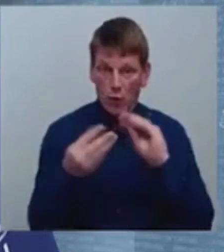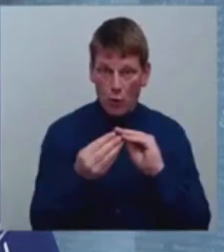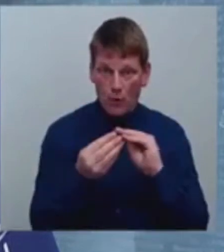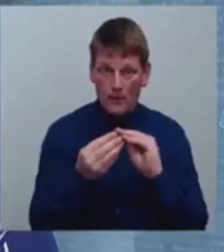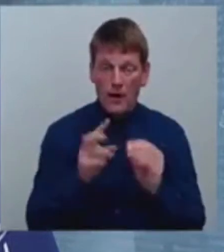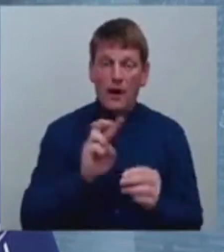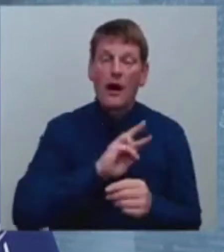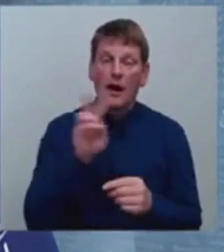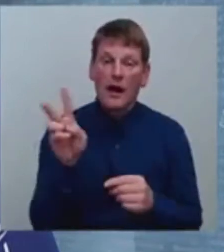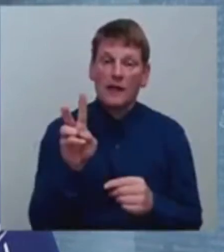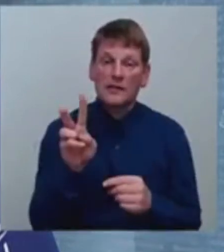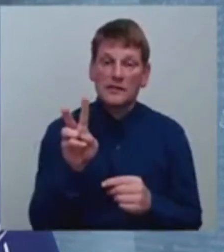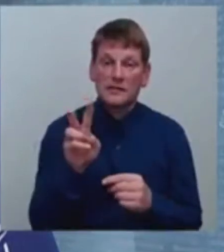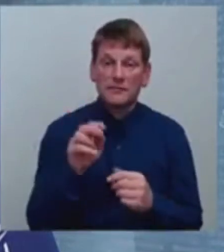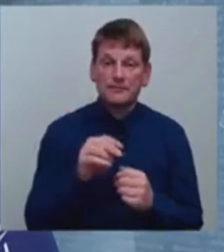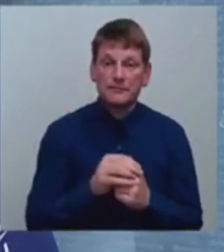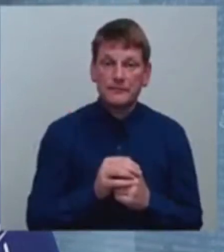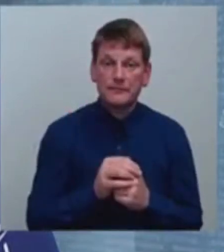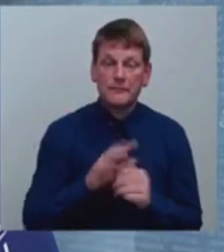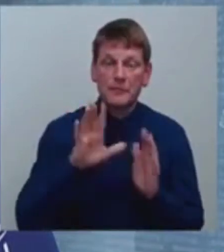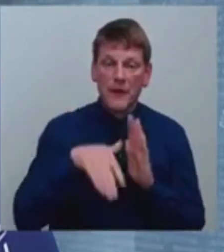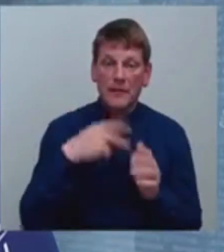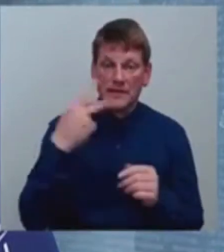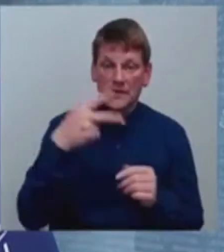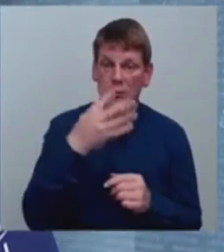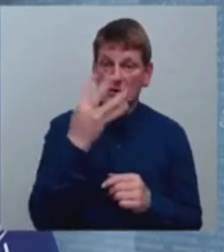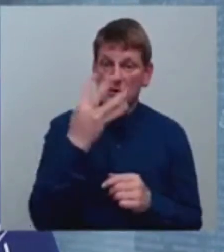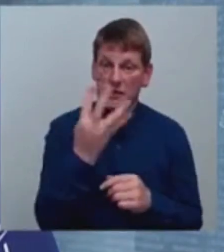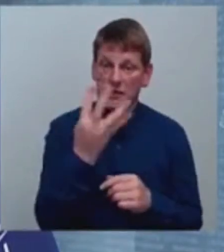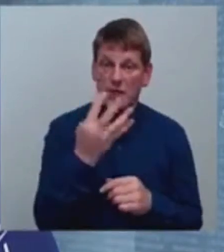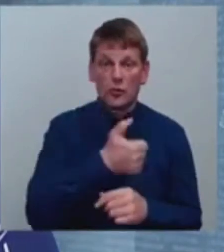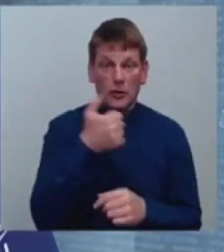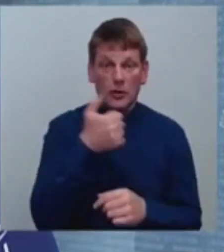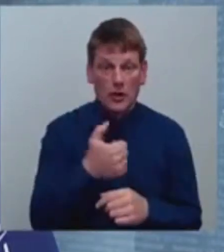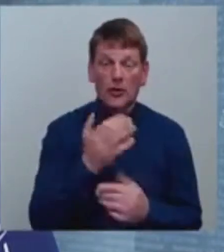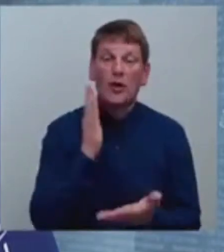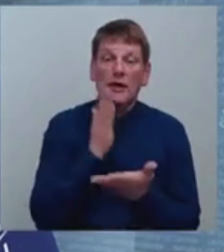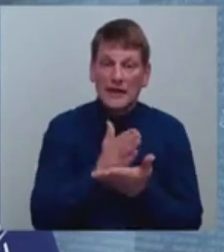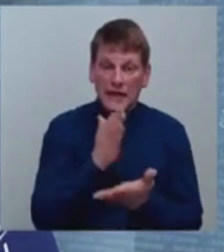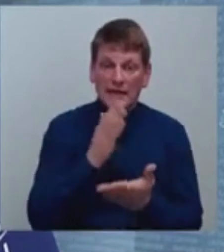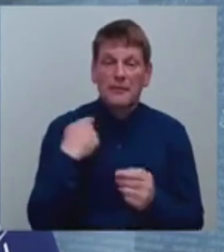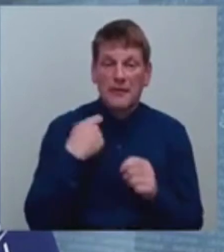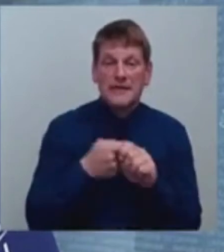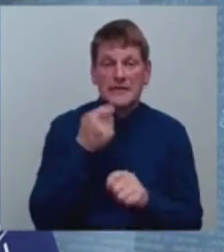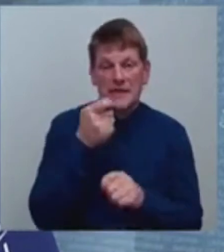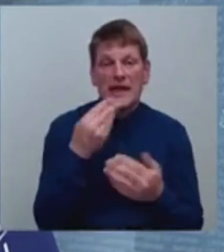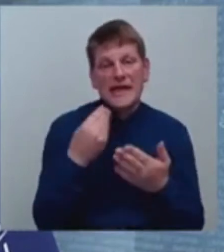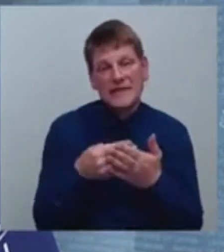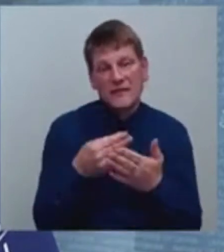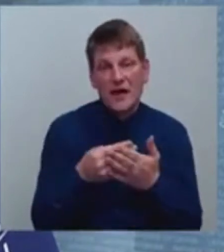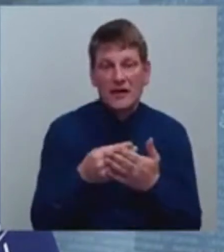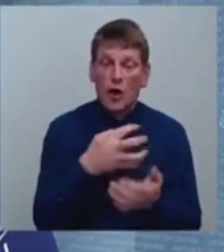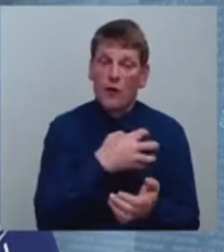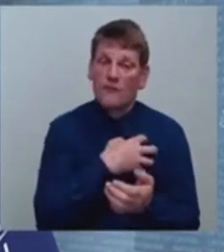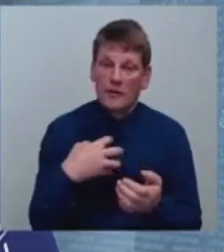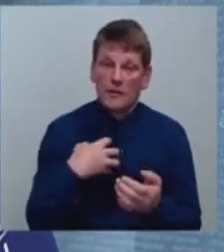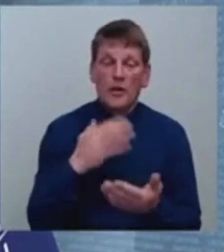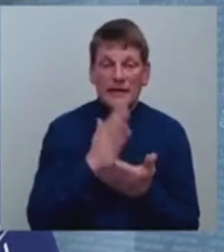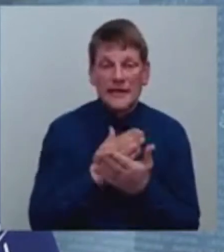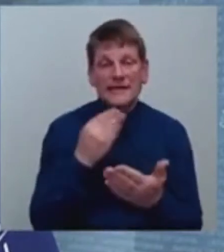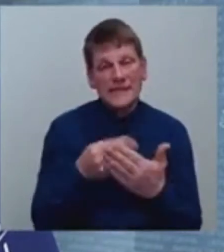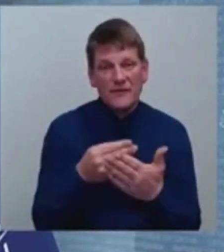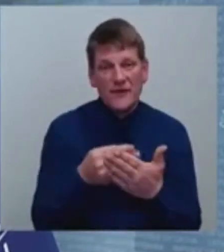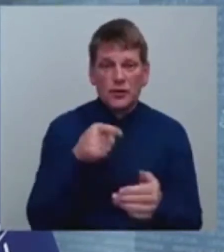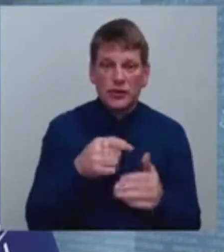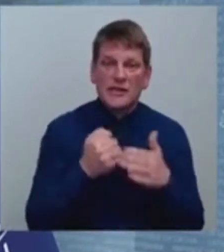kas savukārt pēc 2024. gada tiks, mēs sniegsim izvērtējumu valdībai, un tiks izvērtēt